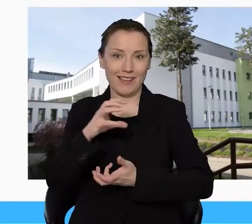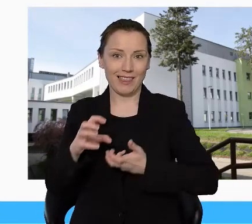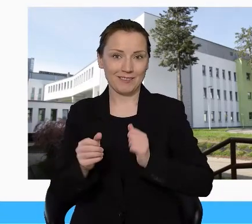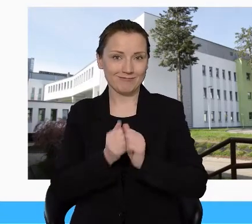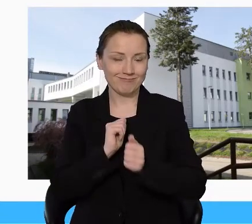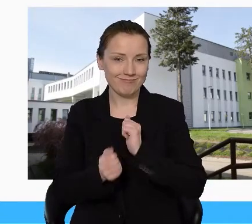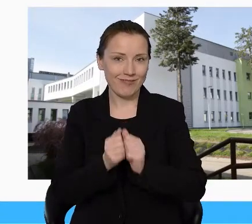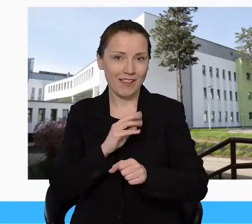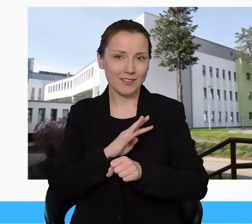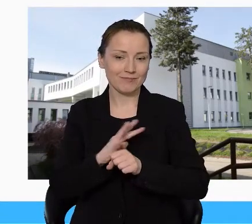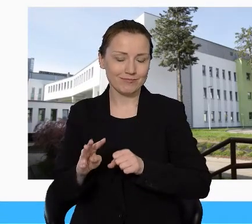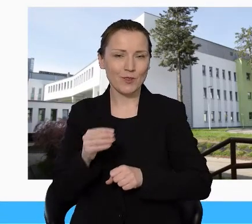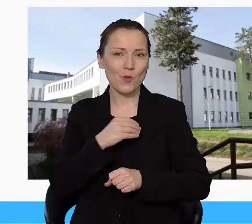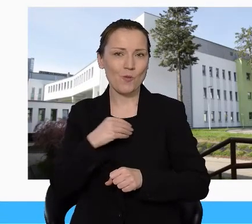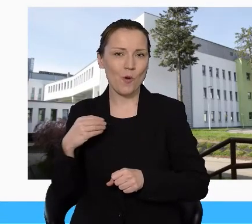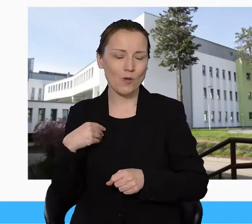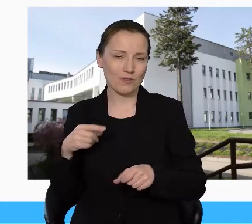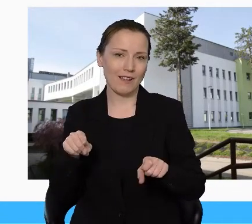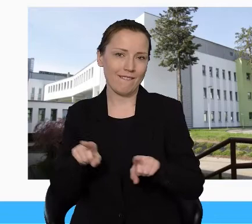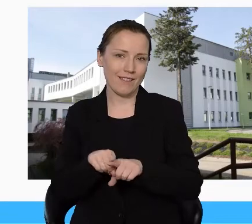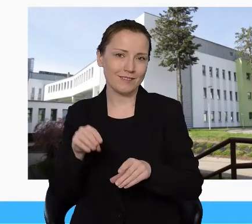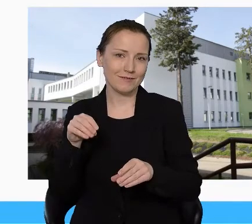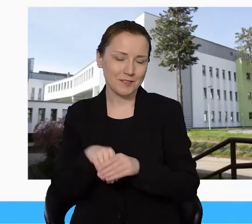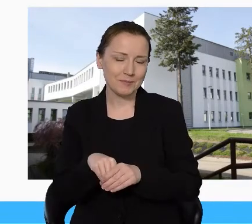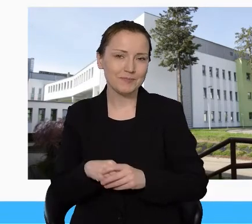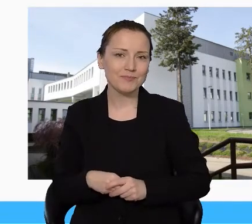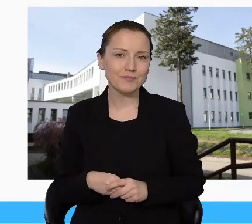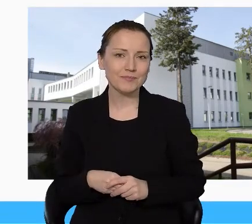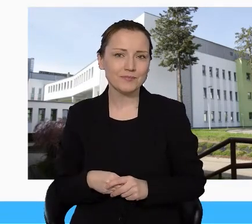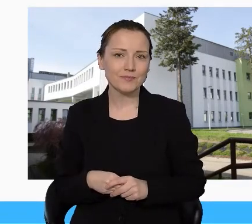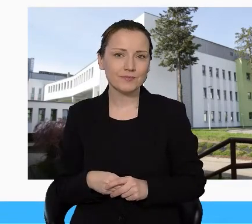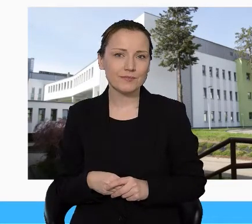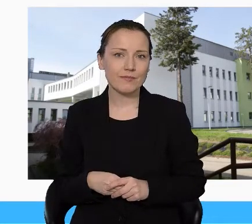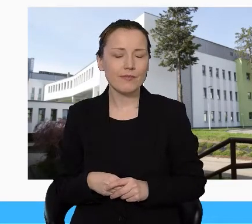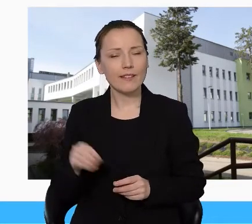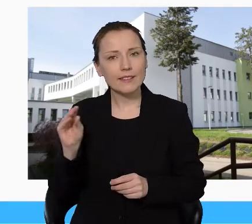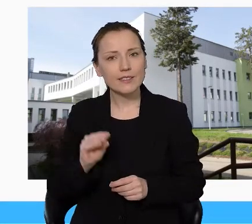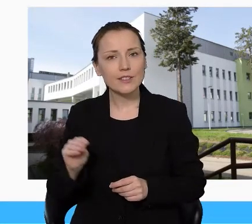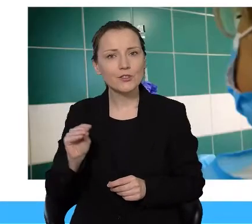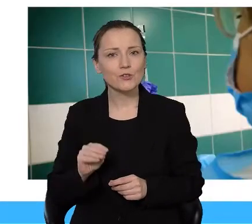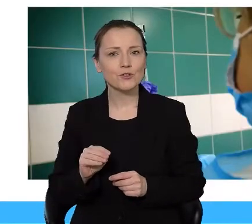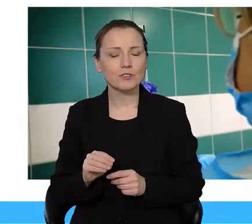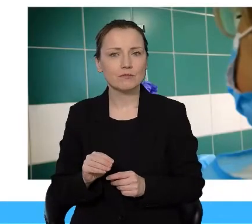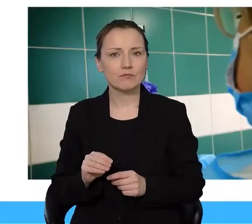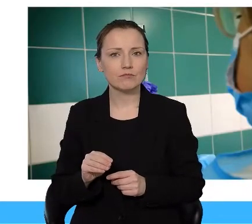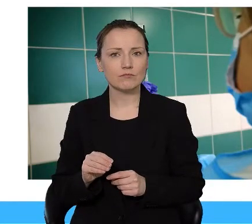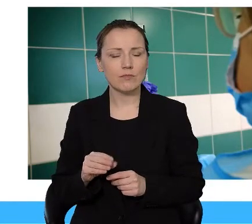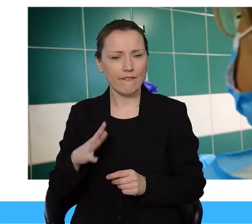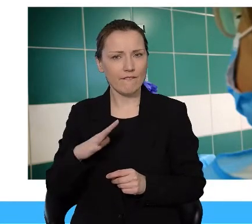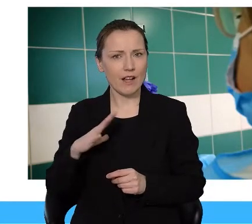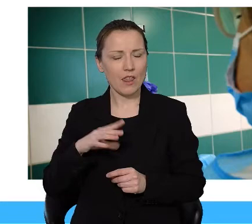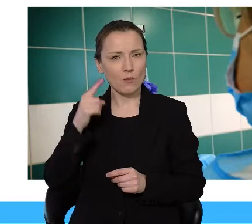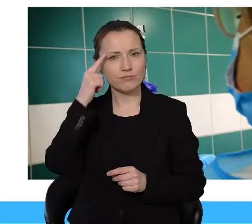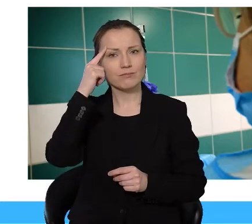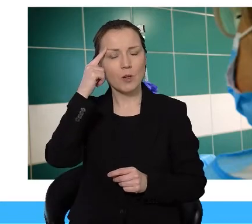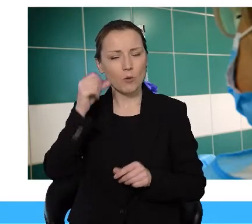a Polska oczywiście i Toruń także. Proszę. Jeszcze z wartych przypomnienia